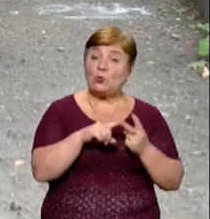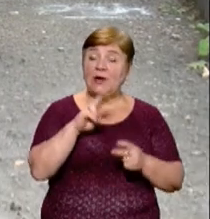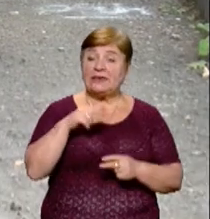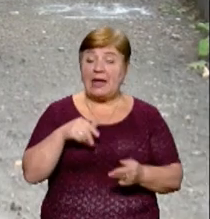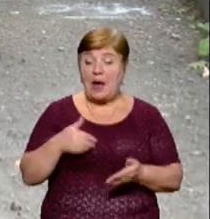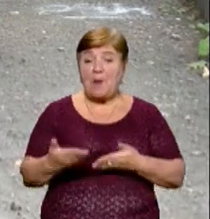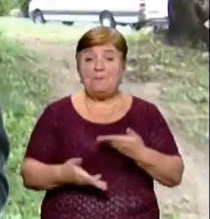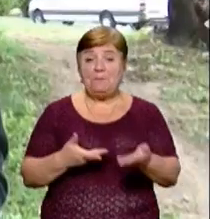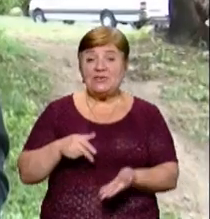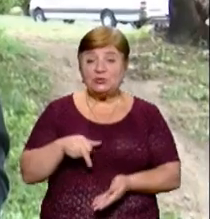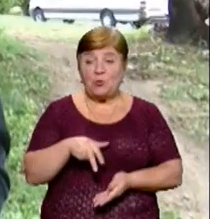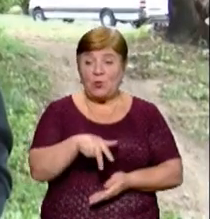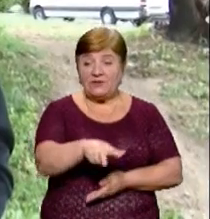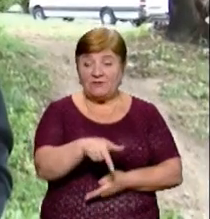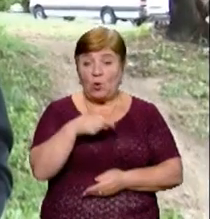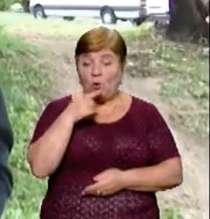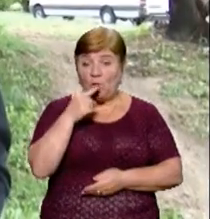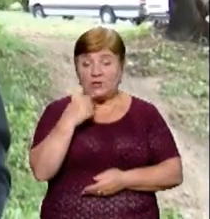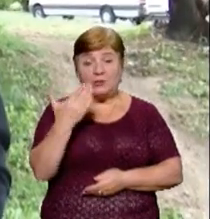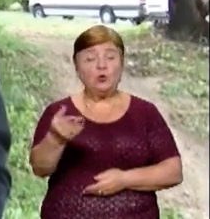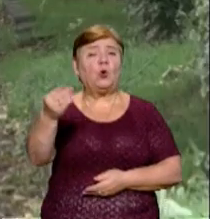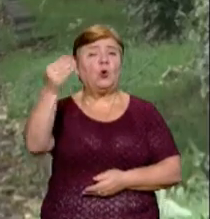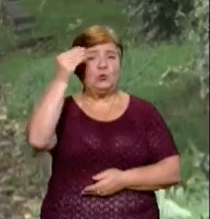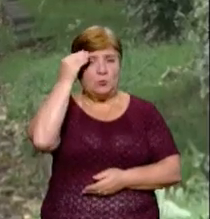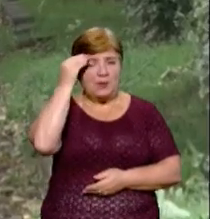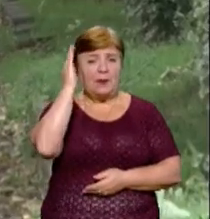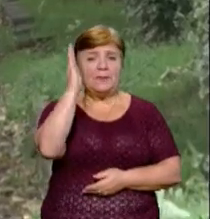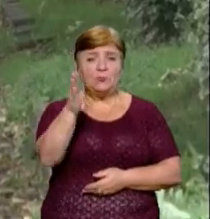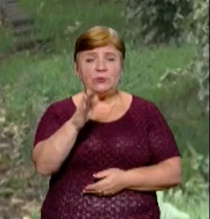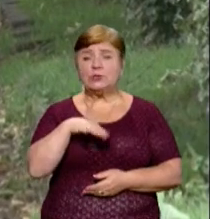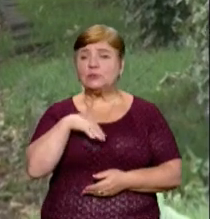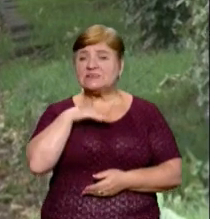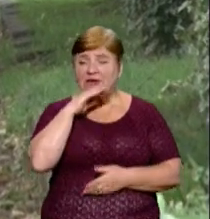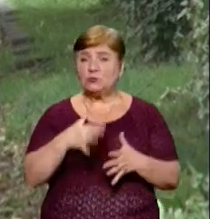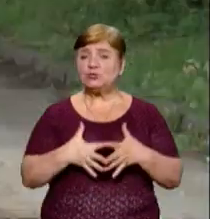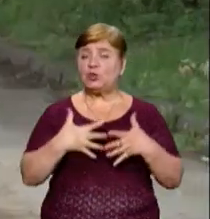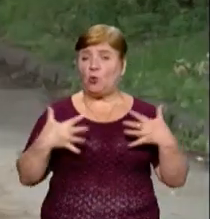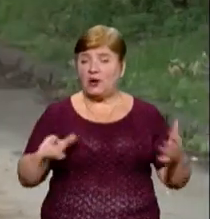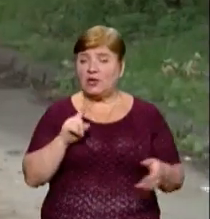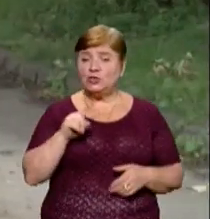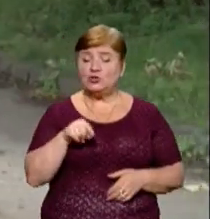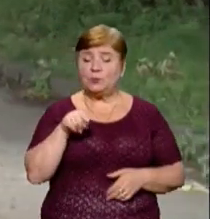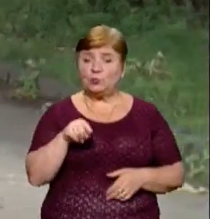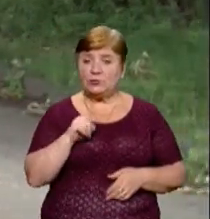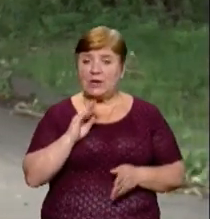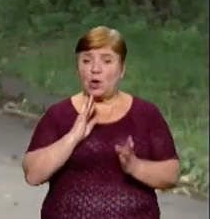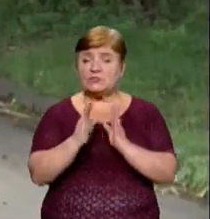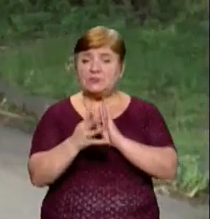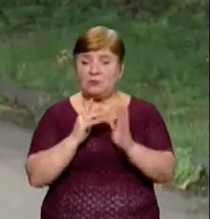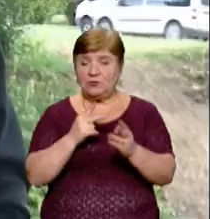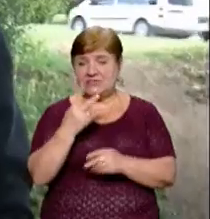Велосипедист Анатолій Нурієв каже, на його думку, майбутня доріжка буде достатньо широкою, щоб тут розминулися кілька